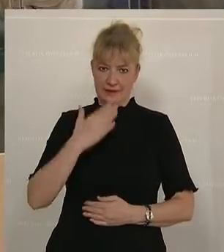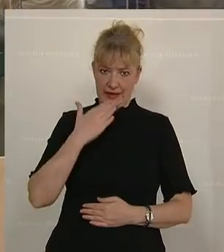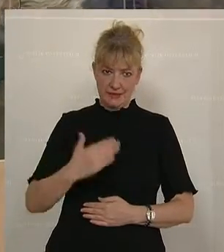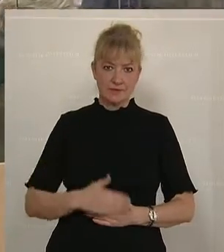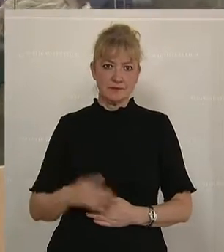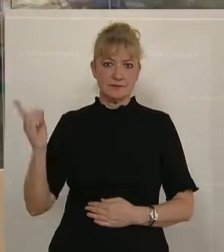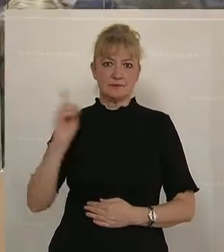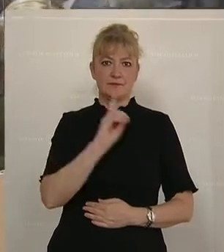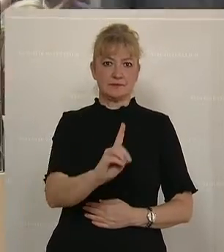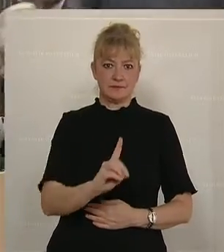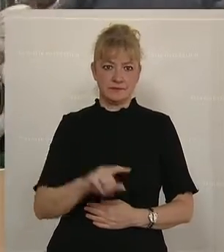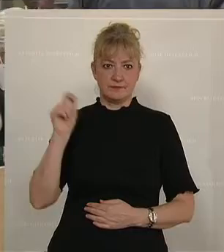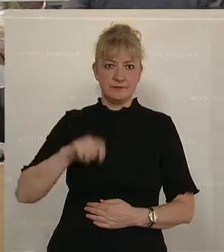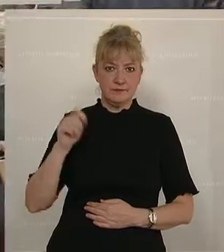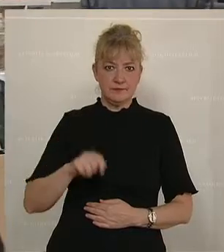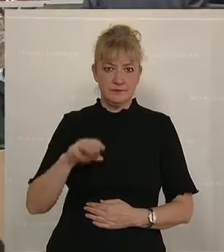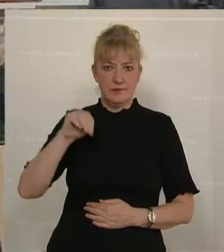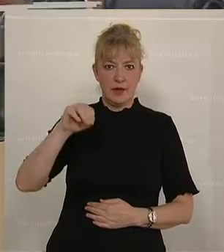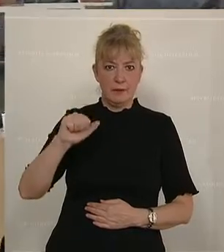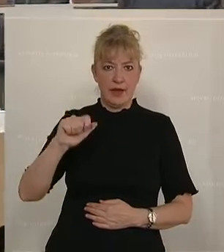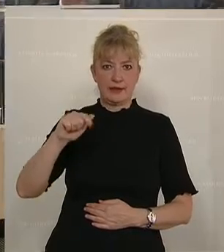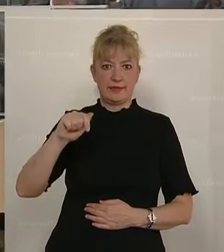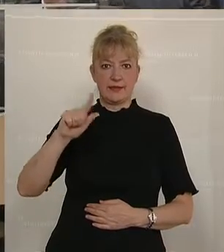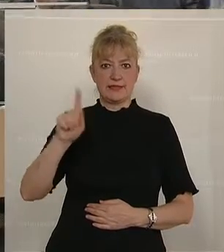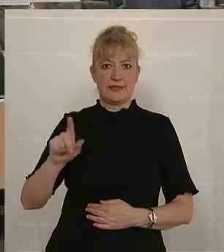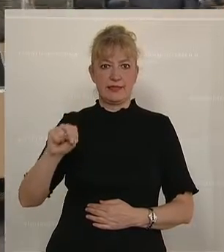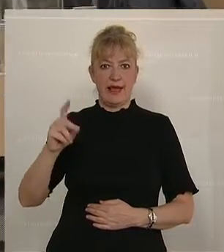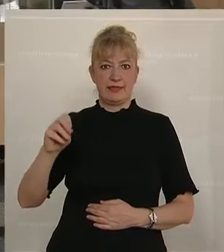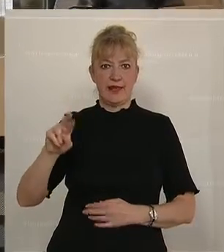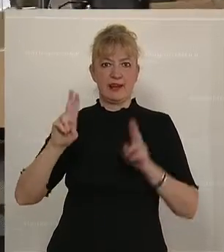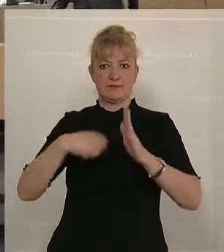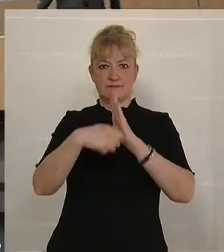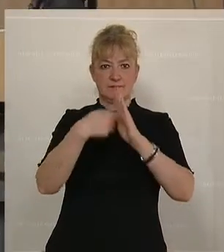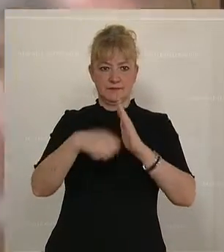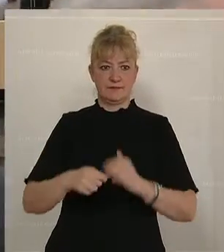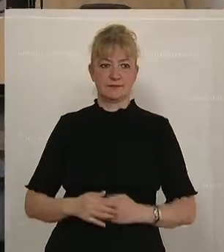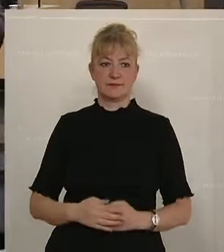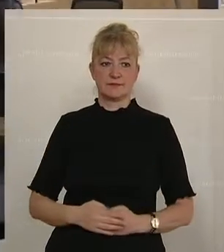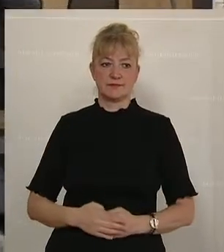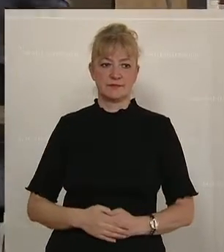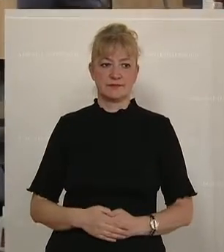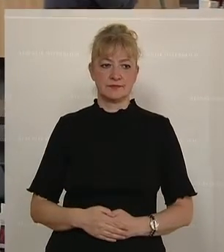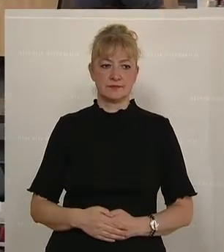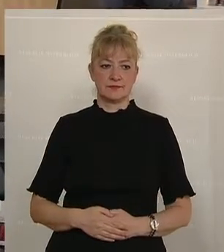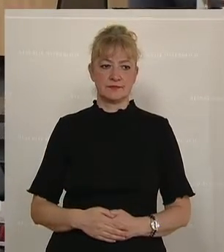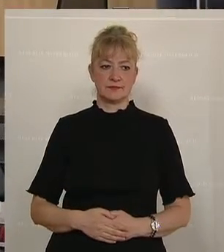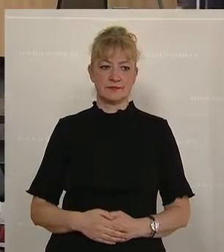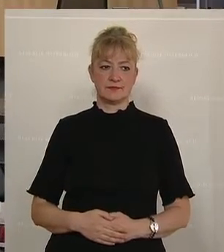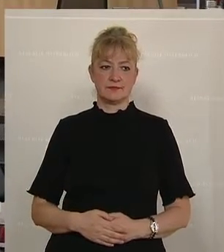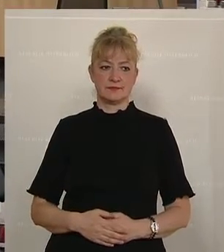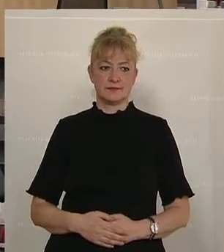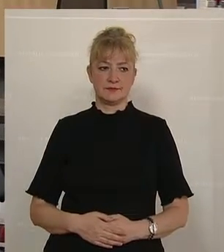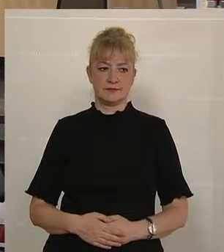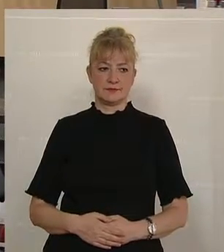Die Budgetanpassungen seien durch den Ukraine-Krieg begründet und nicht durch die Planlosigkeit der Regierung, entgegnet Gabriel Obernosterer auf die